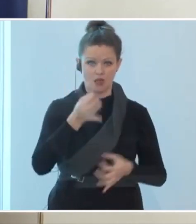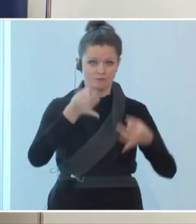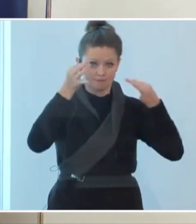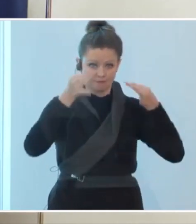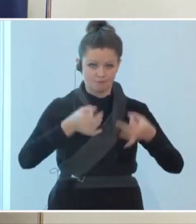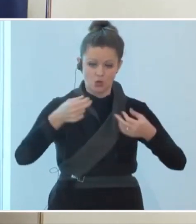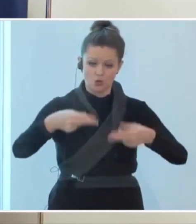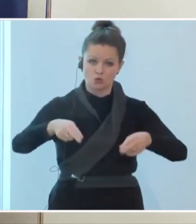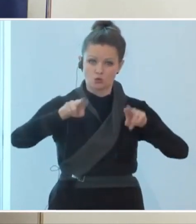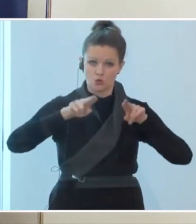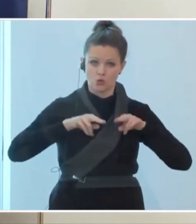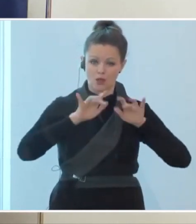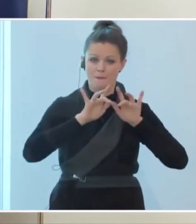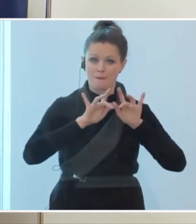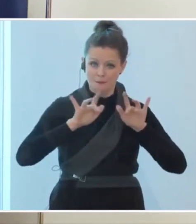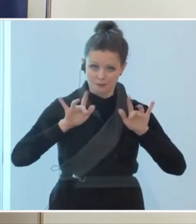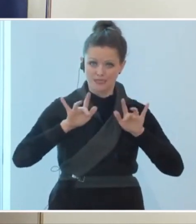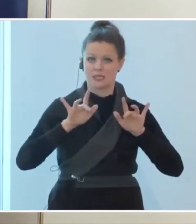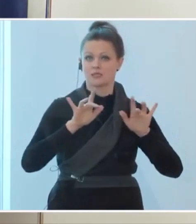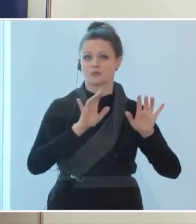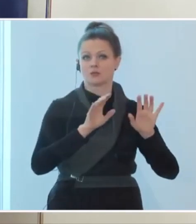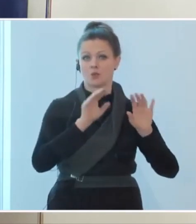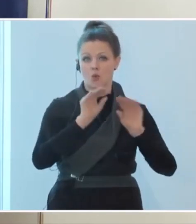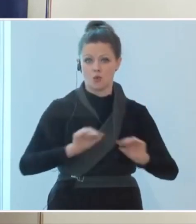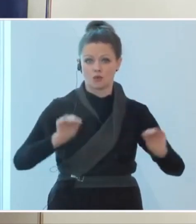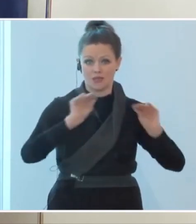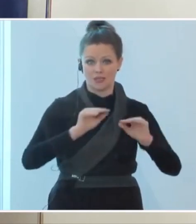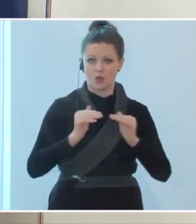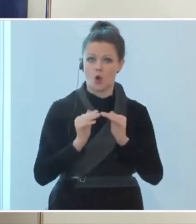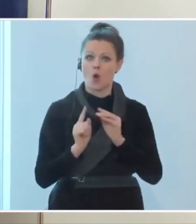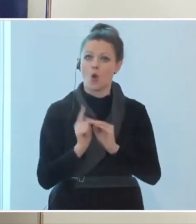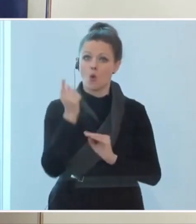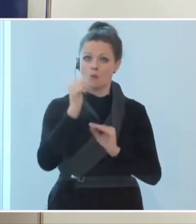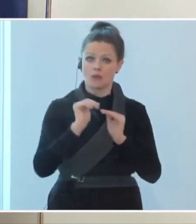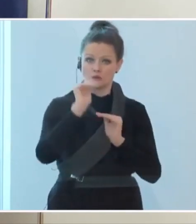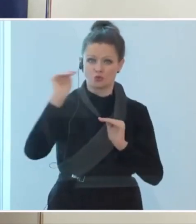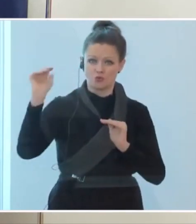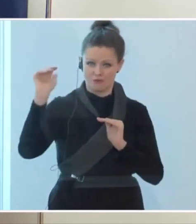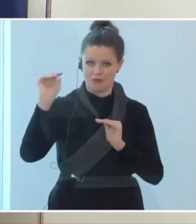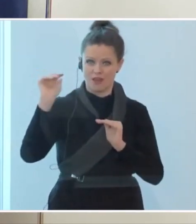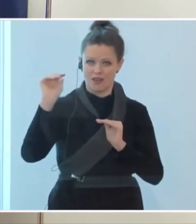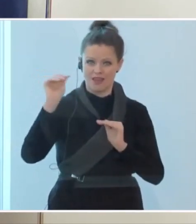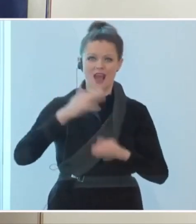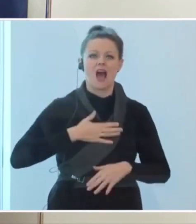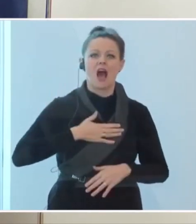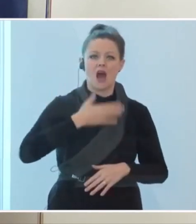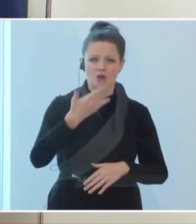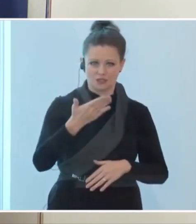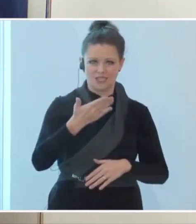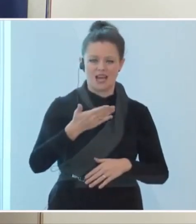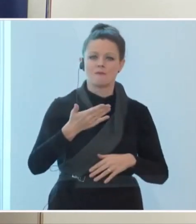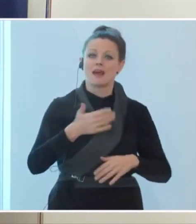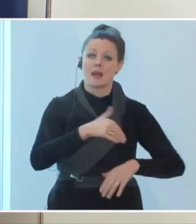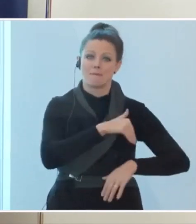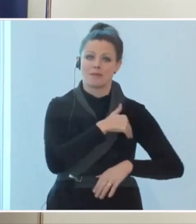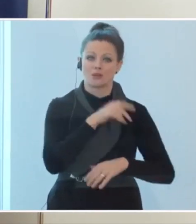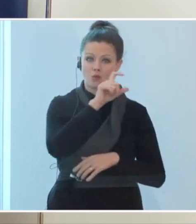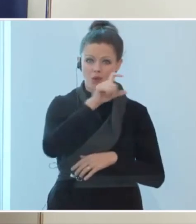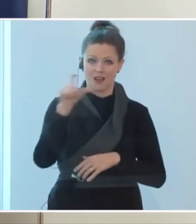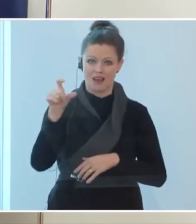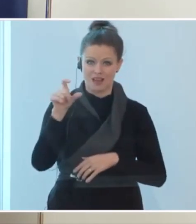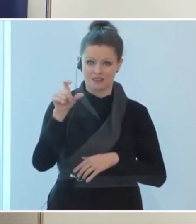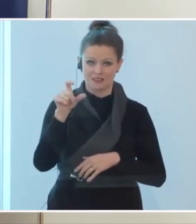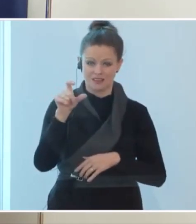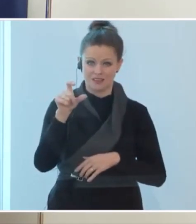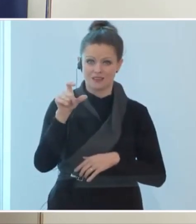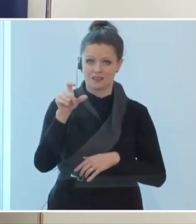Rückkehr zum Präsenzunterricht. Die Oberstufen mit Ausnahme der Matura-Klassen bleiben bis zu